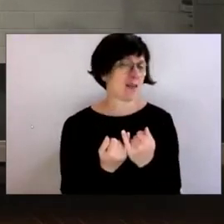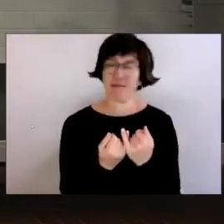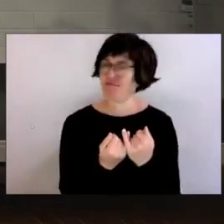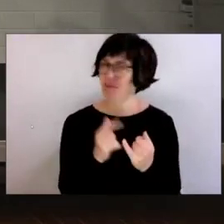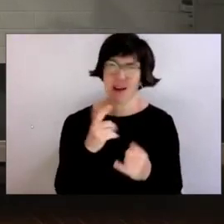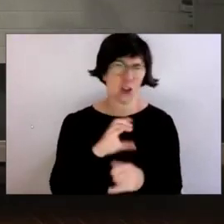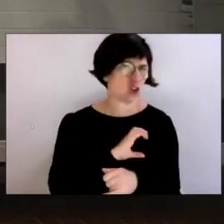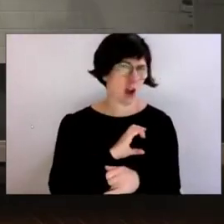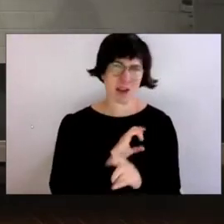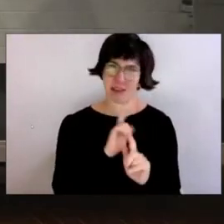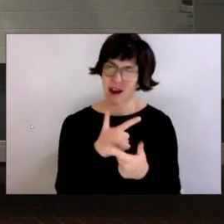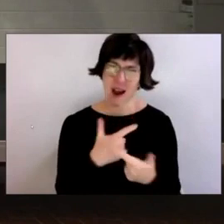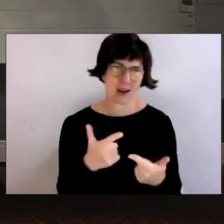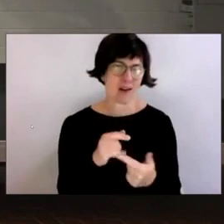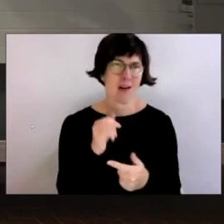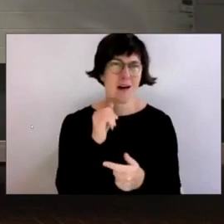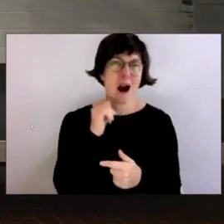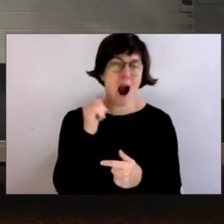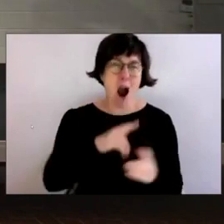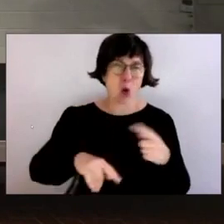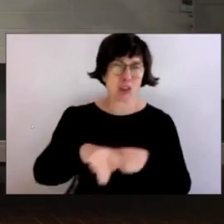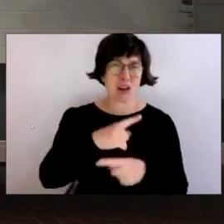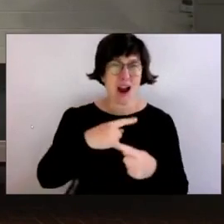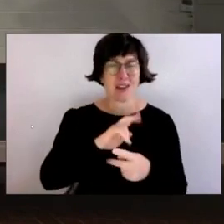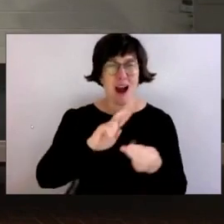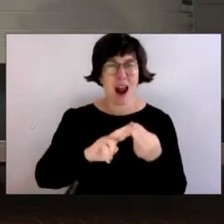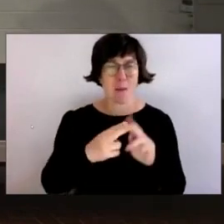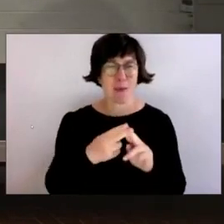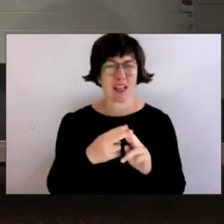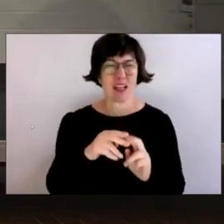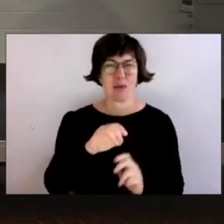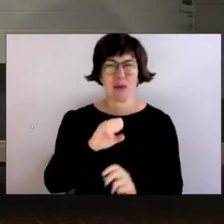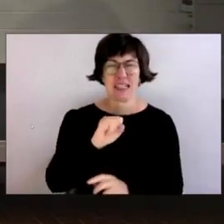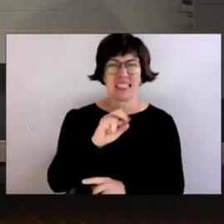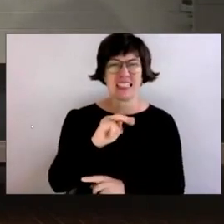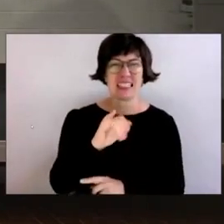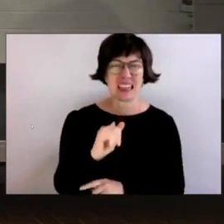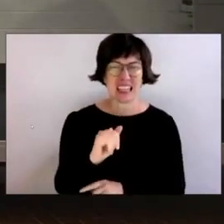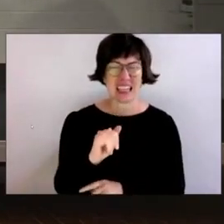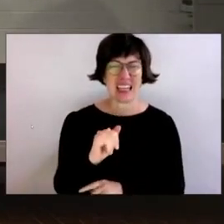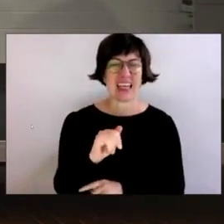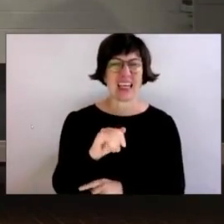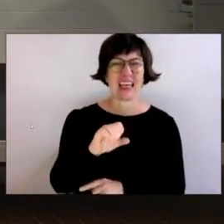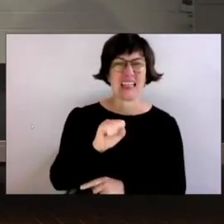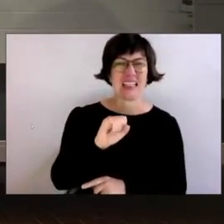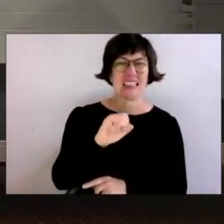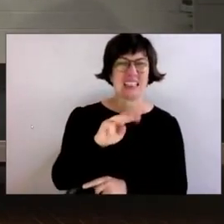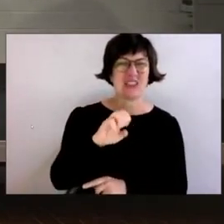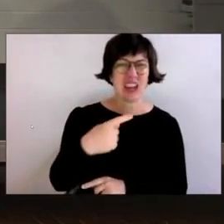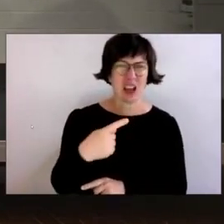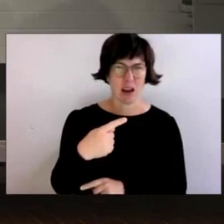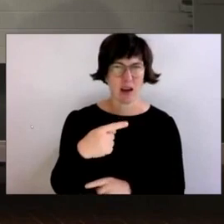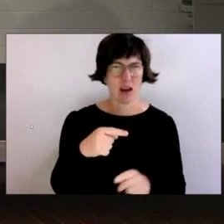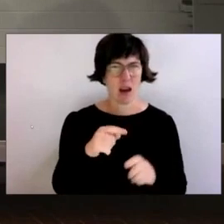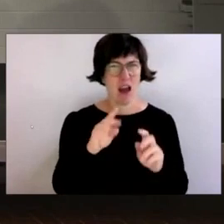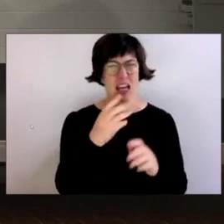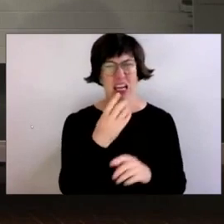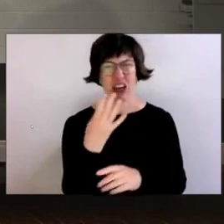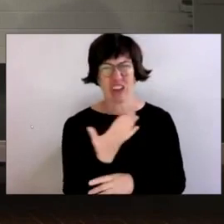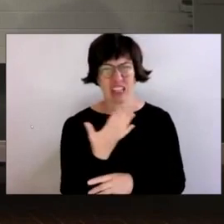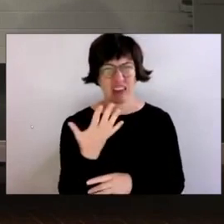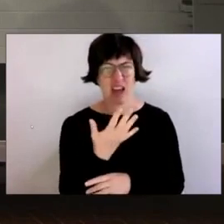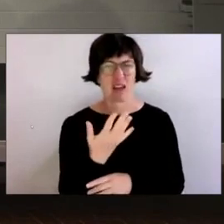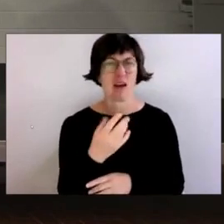Unsere Ausreise hätte allen Mitgliedern des berühmten Sinti-Swing-Quintetts die lang erkämpfte